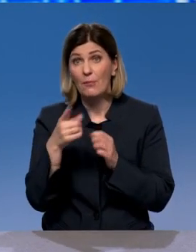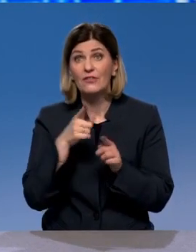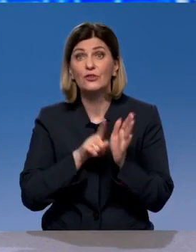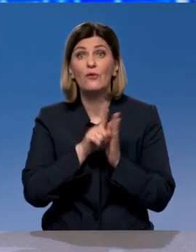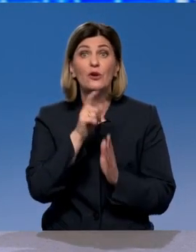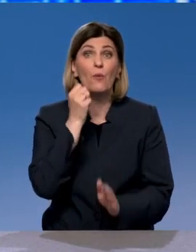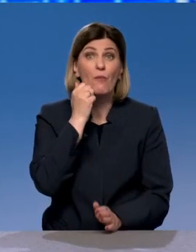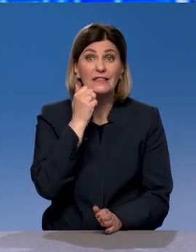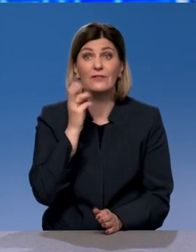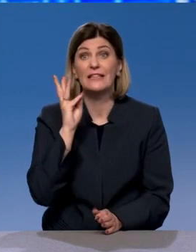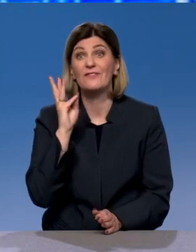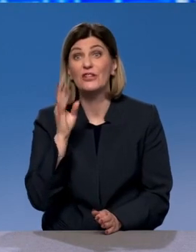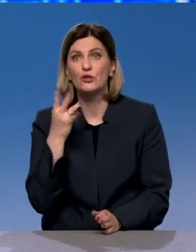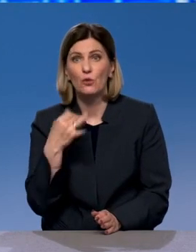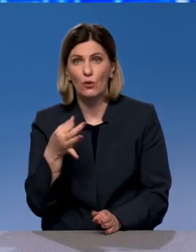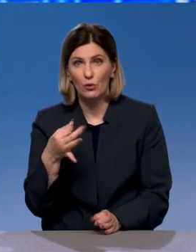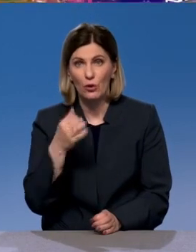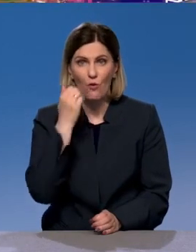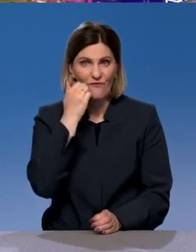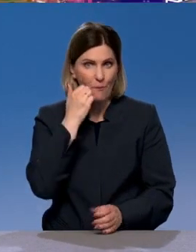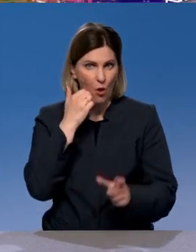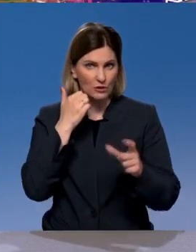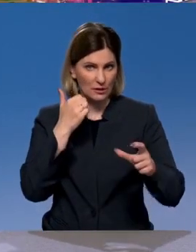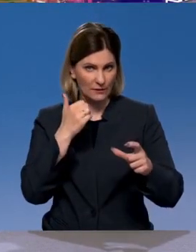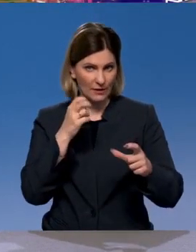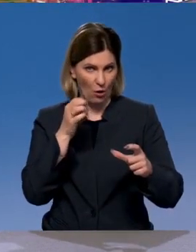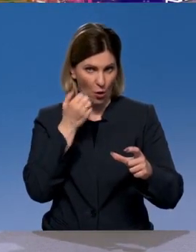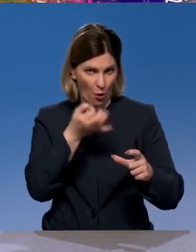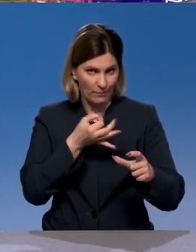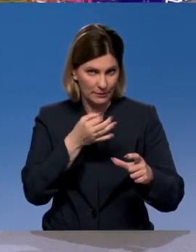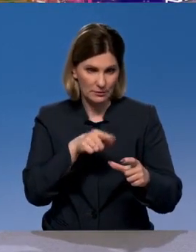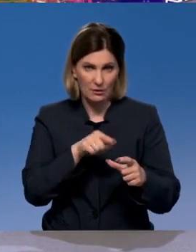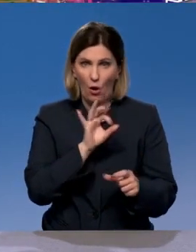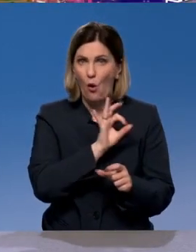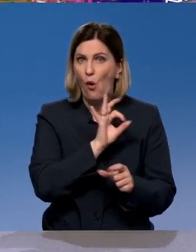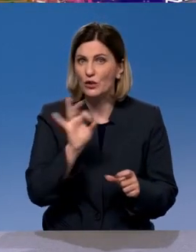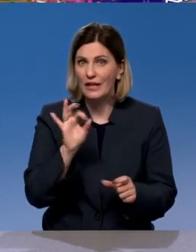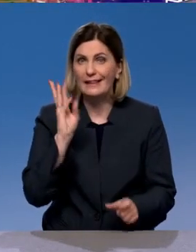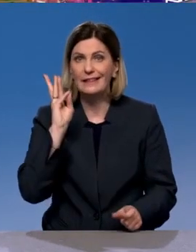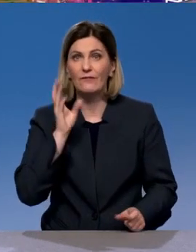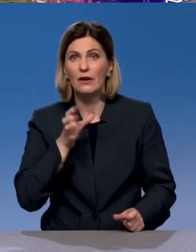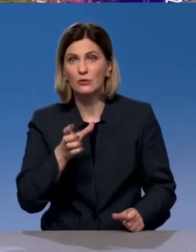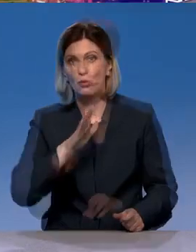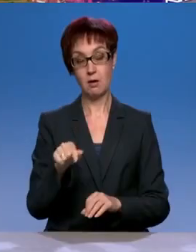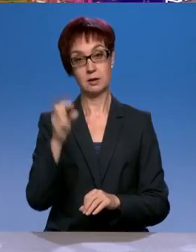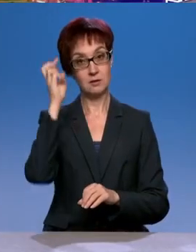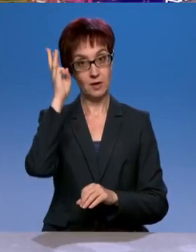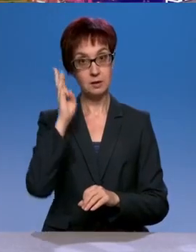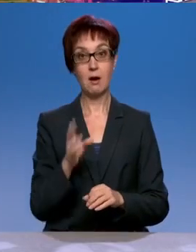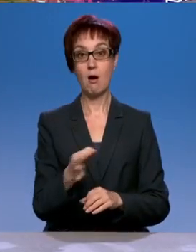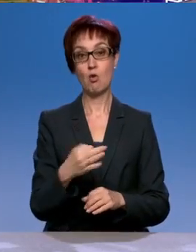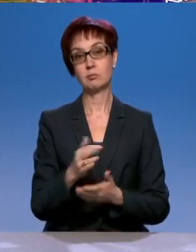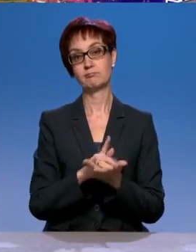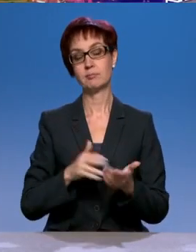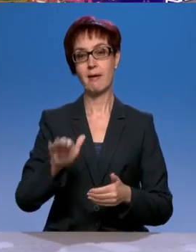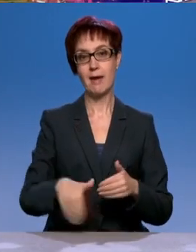Тверской области. По Московской области состояние отличное. В Тверской области, ну извините, яма на яме. А от чего